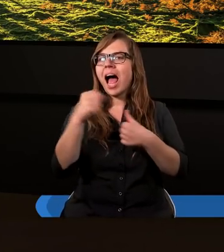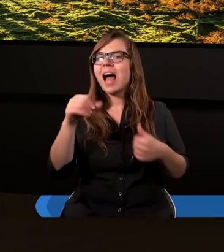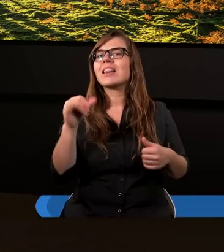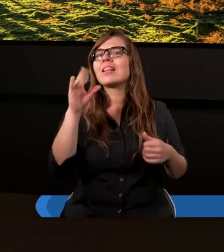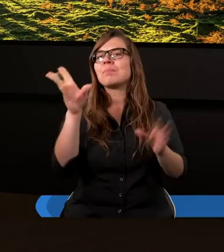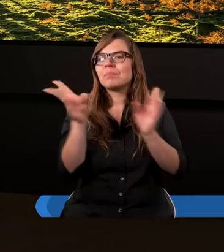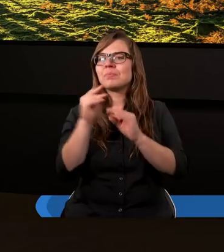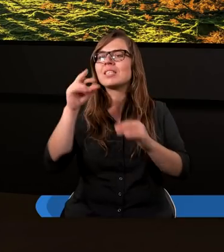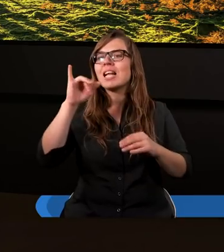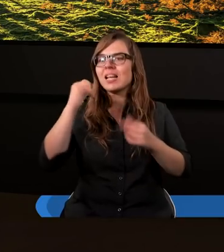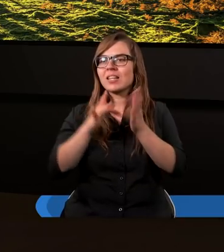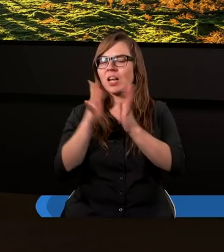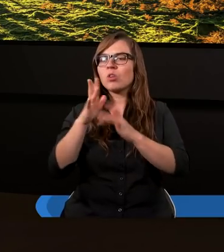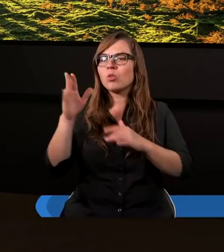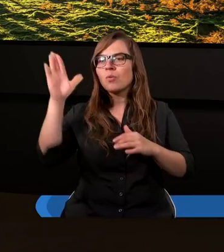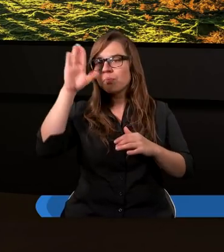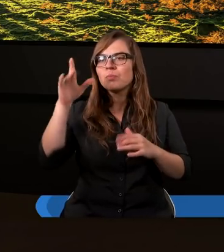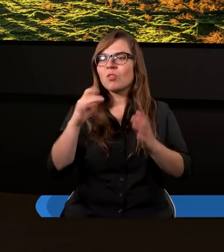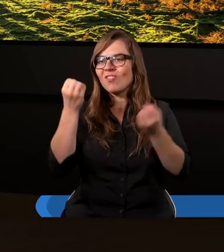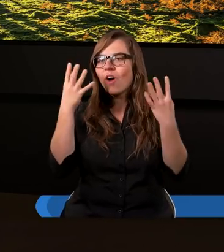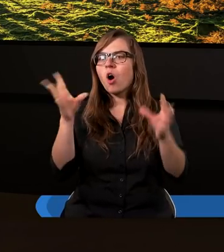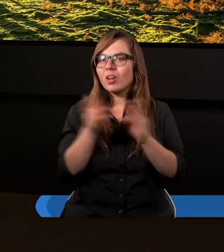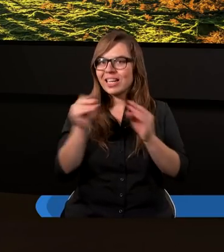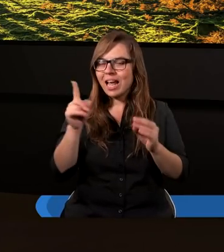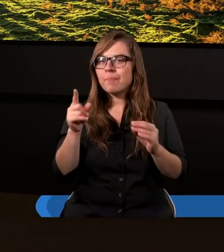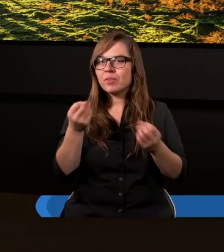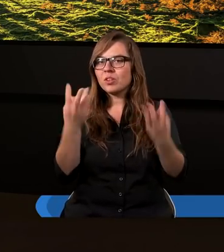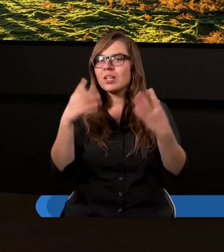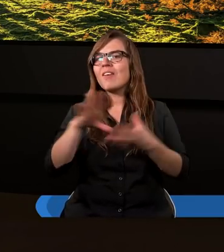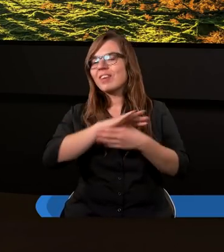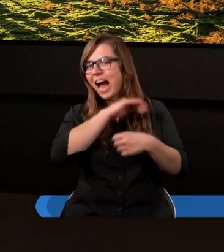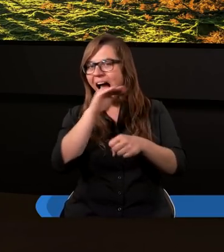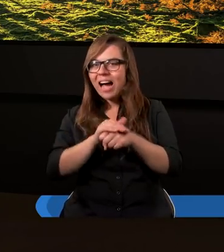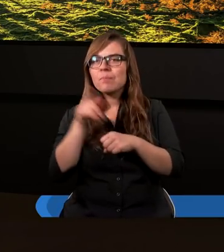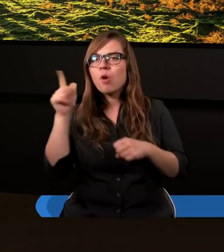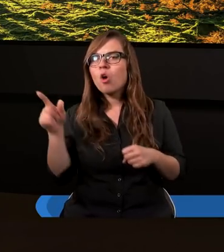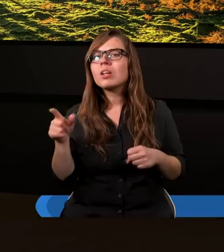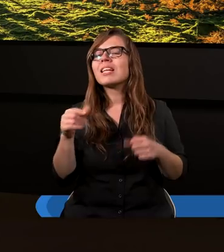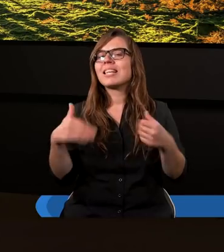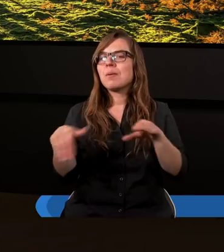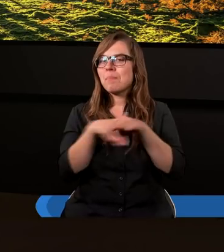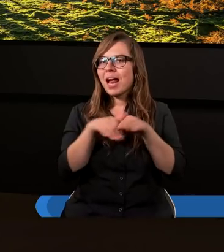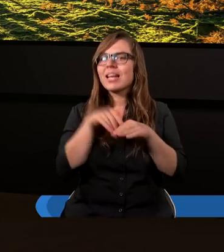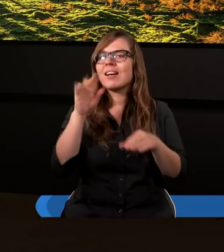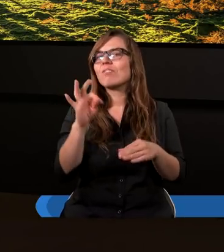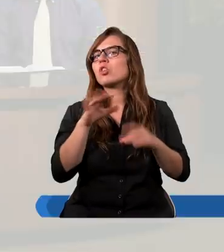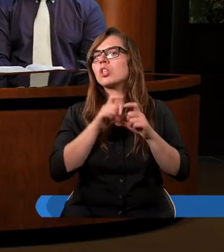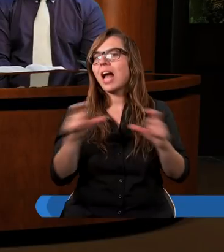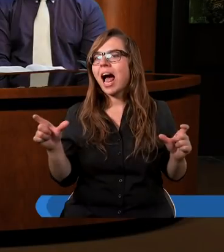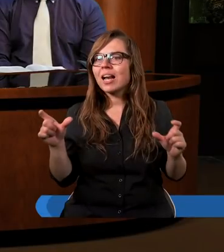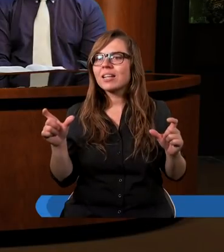Jezusem Chrystusem, z Twórcą Bogiem w harmonii spędzali swój czas.